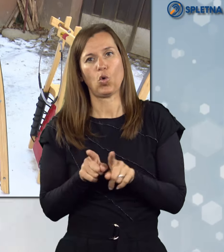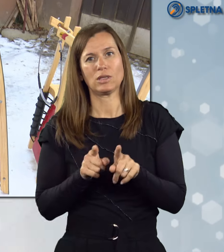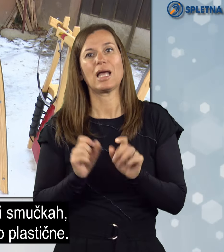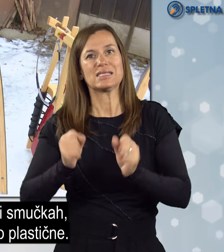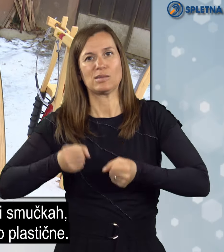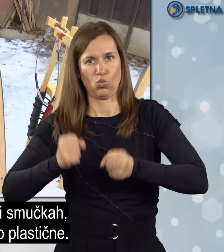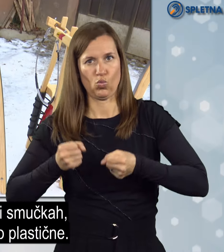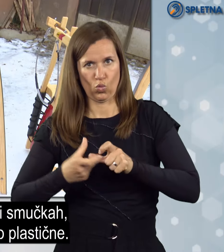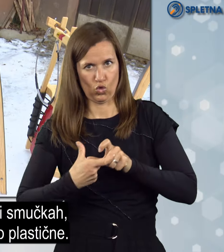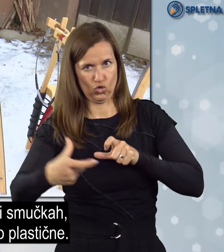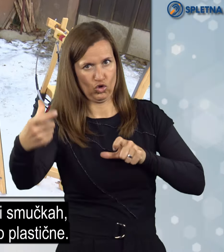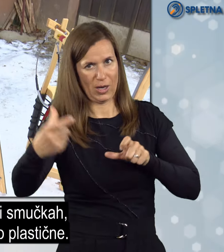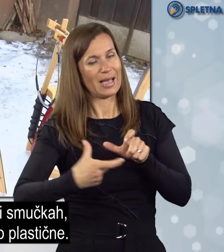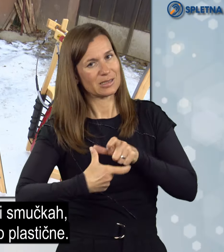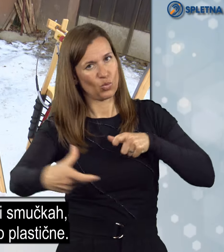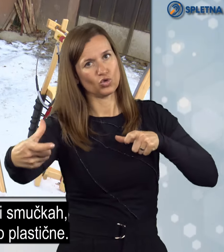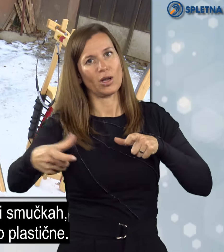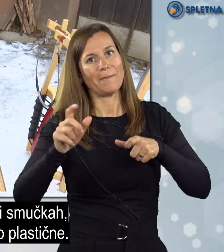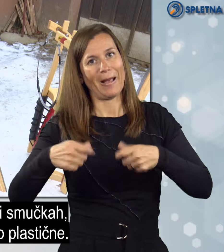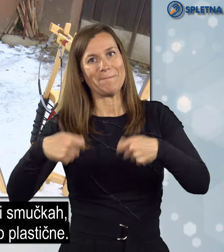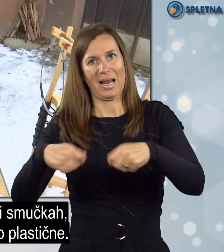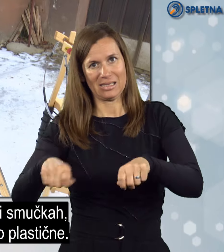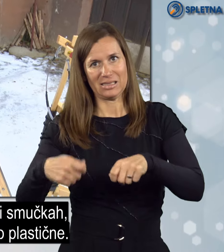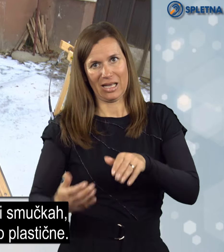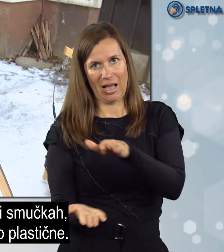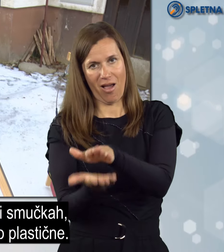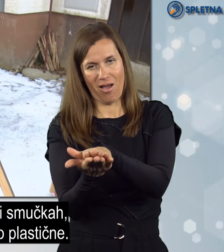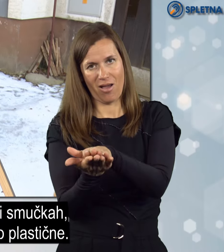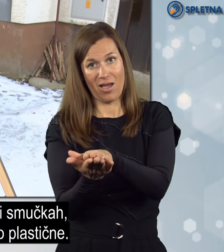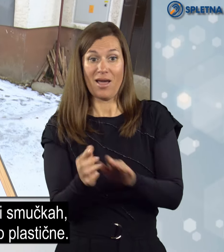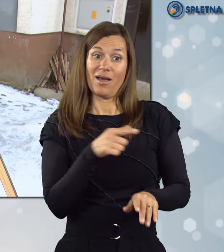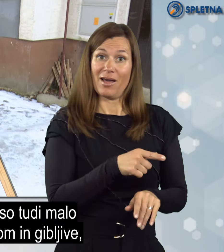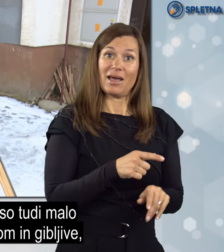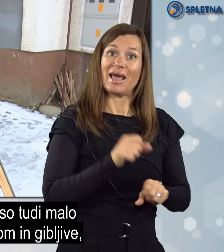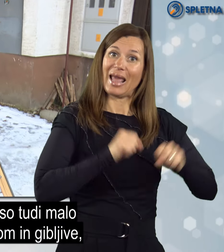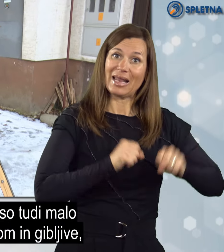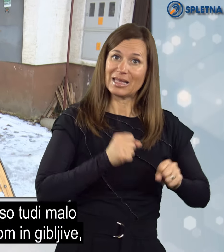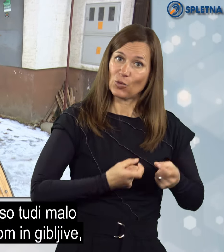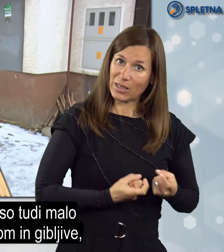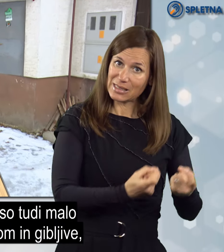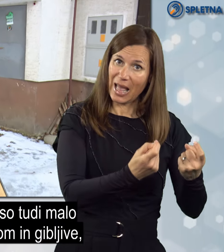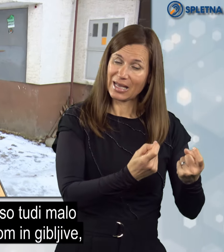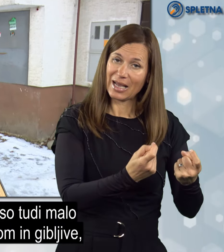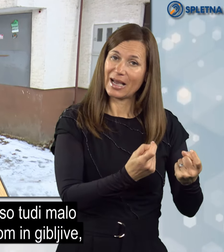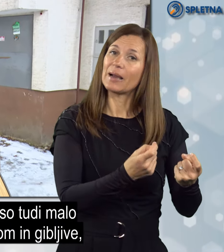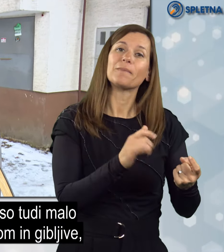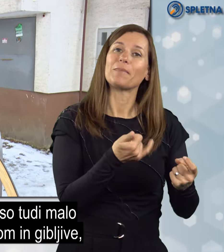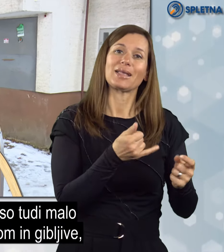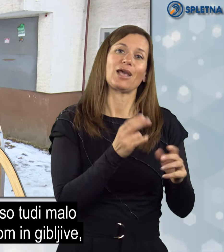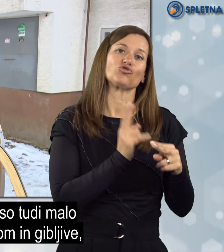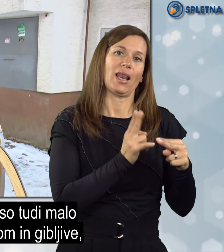drugačno kot pri smučah, je plastična šina kot pri smučkah, ampak tukaj pri rekreativnih sankah